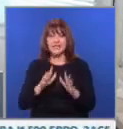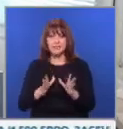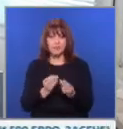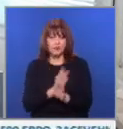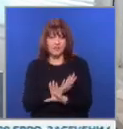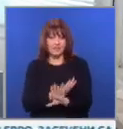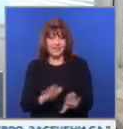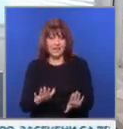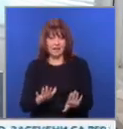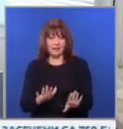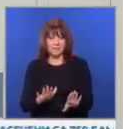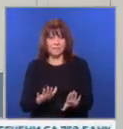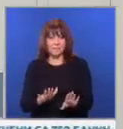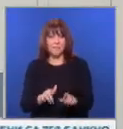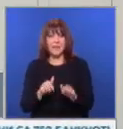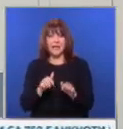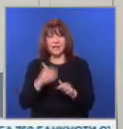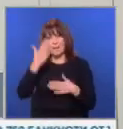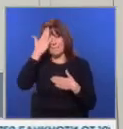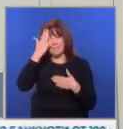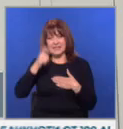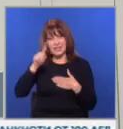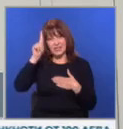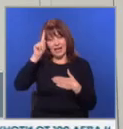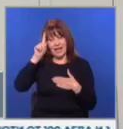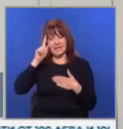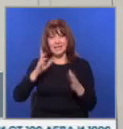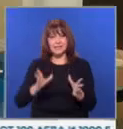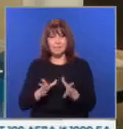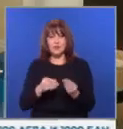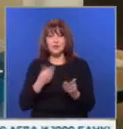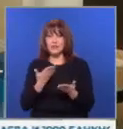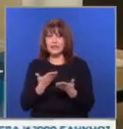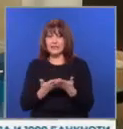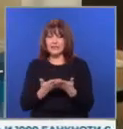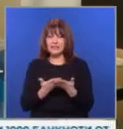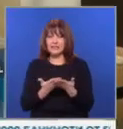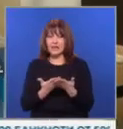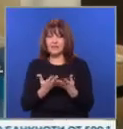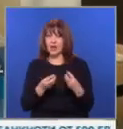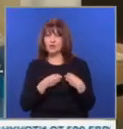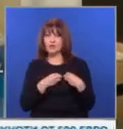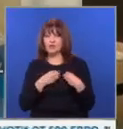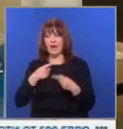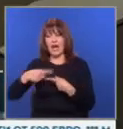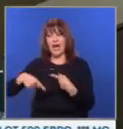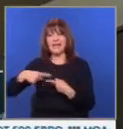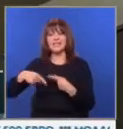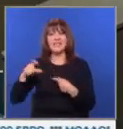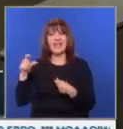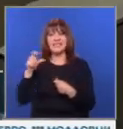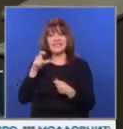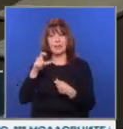веднага. Тъй като пациентката беше започнала вече да дава и признаци на развитие на сепсис.